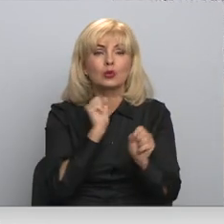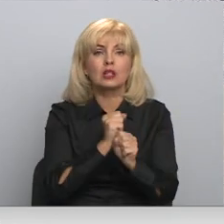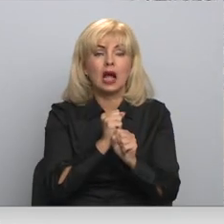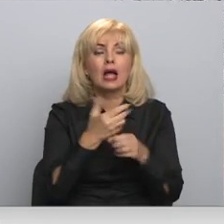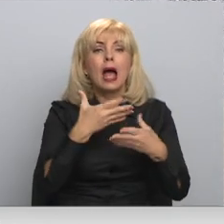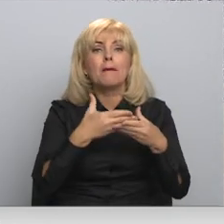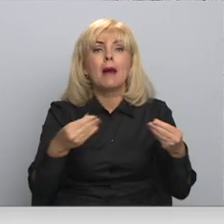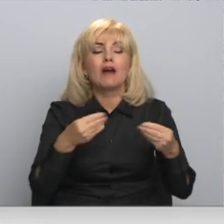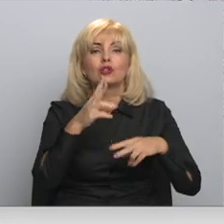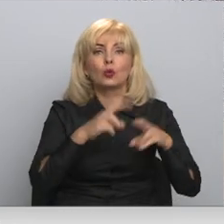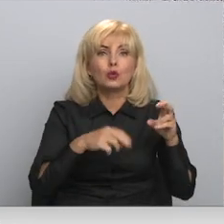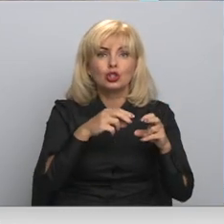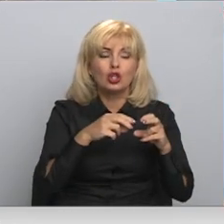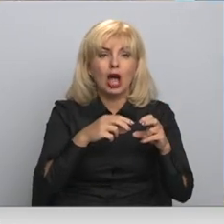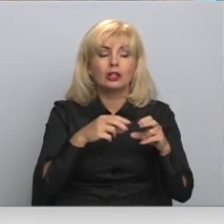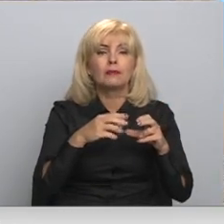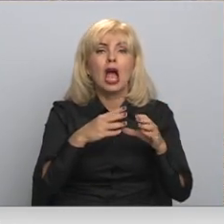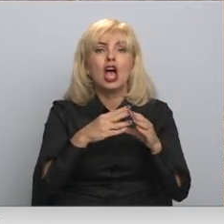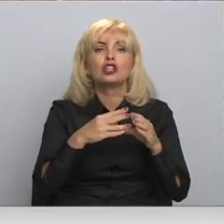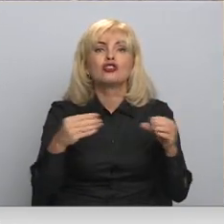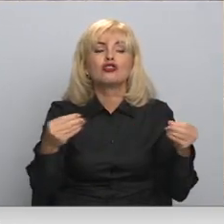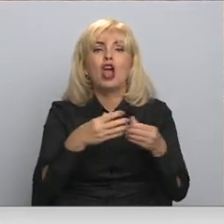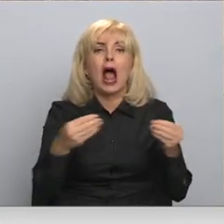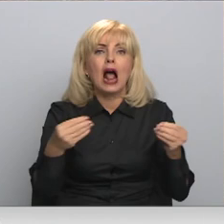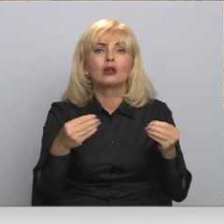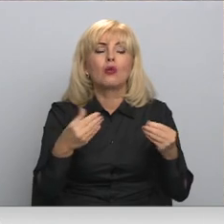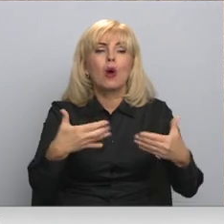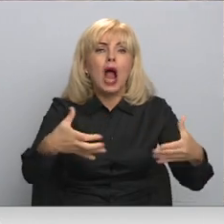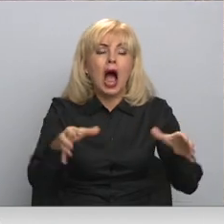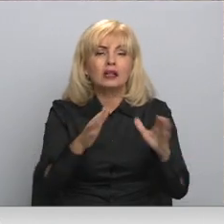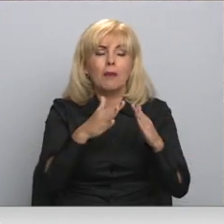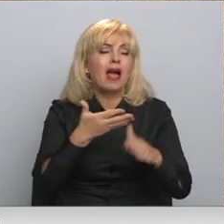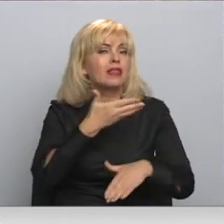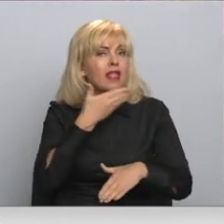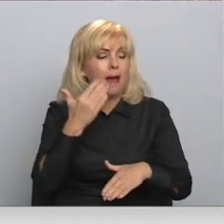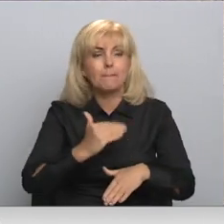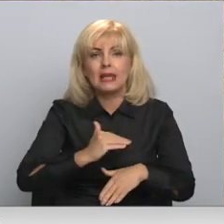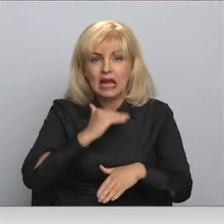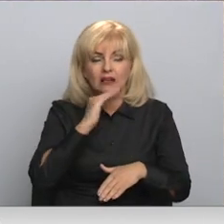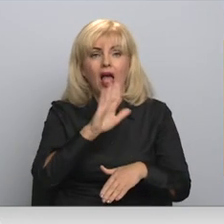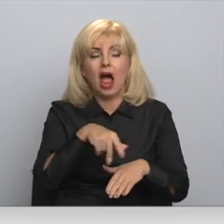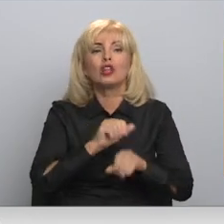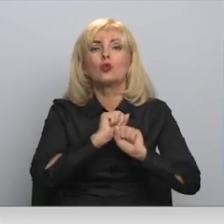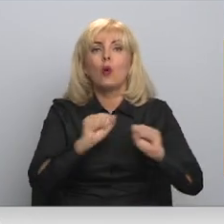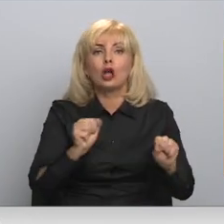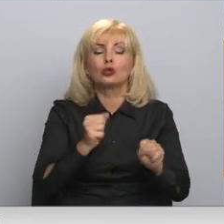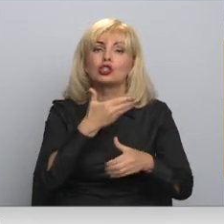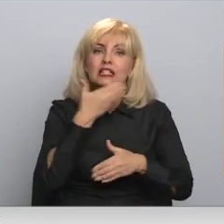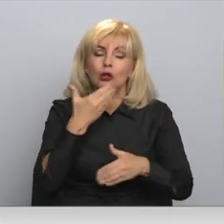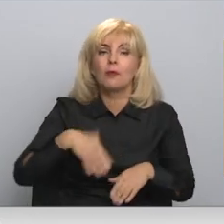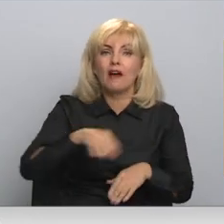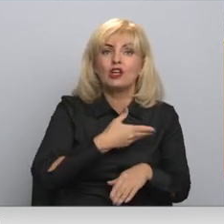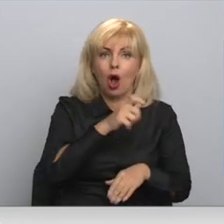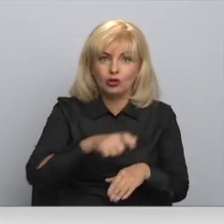uzbūvētā šķelda skatlamāja. Ar tajā sarežoto siltumu gan nepietiek, lai apgādātu visu pilsētu, tāpēc jāturpina